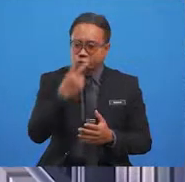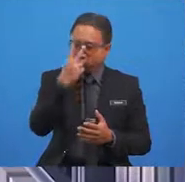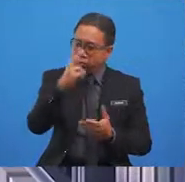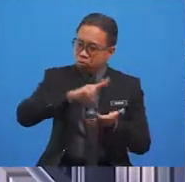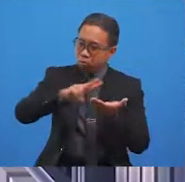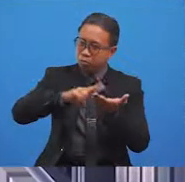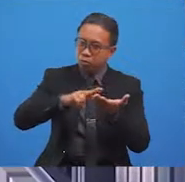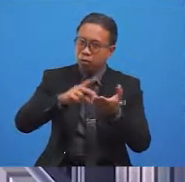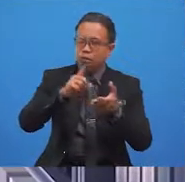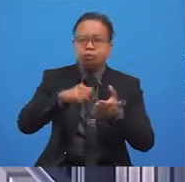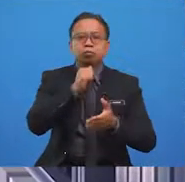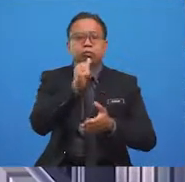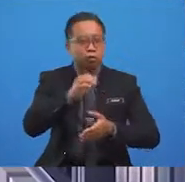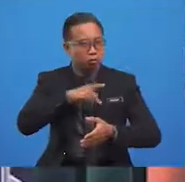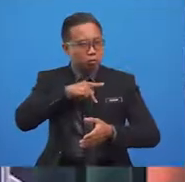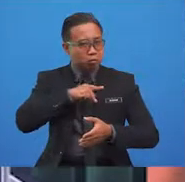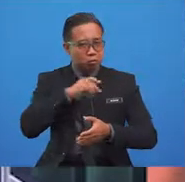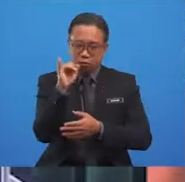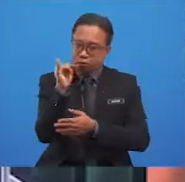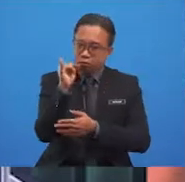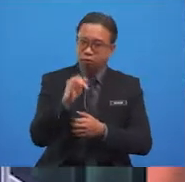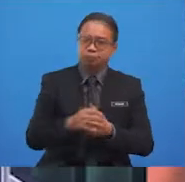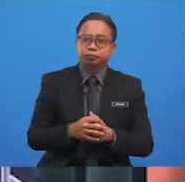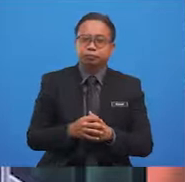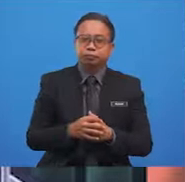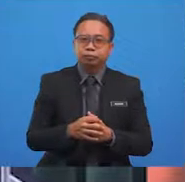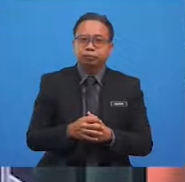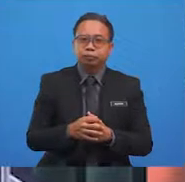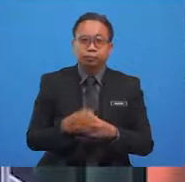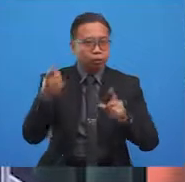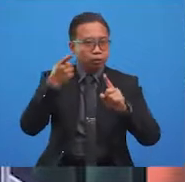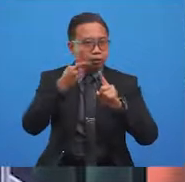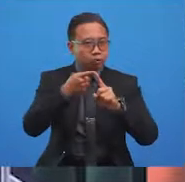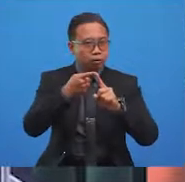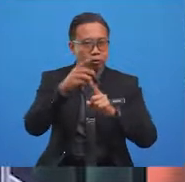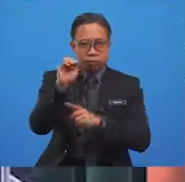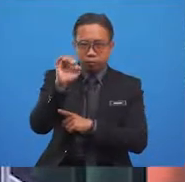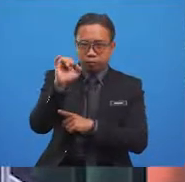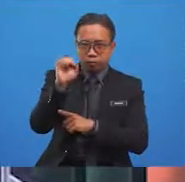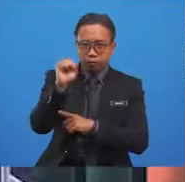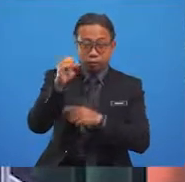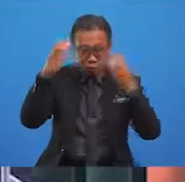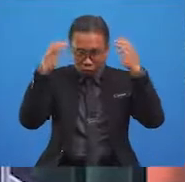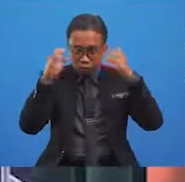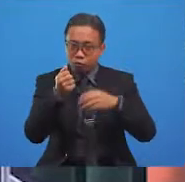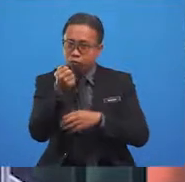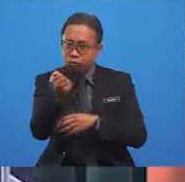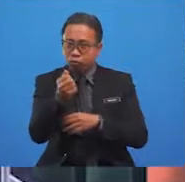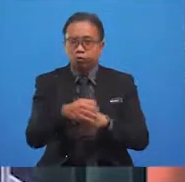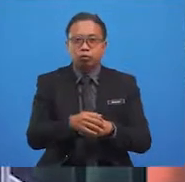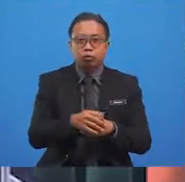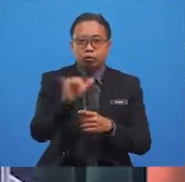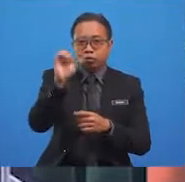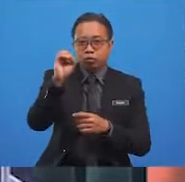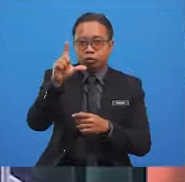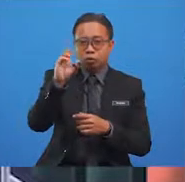what is not ours. It says to Miss Eliza, Yolo and Friends.